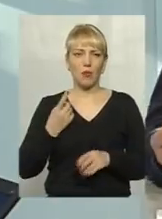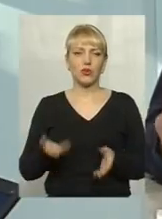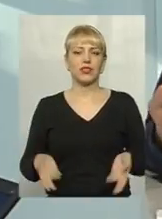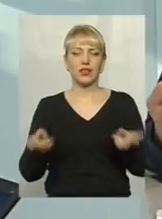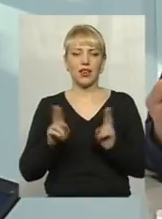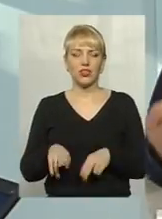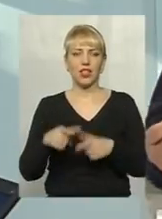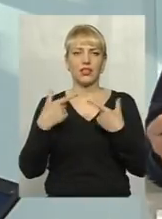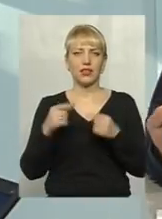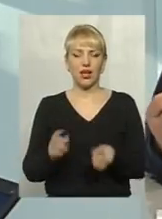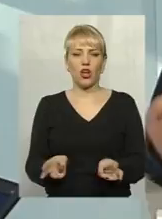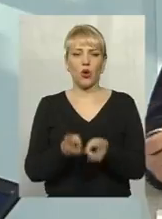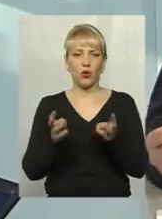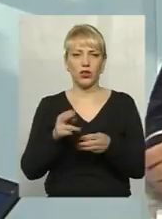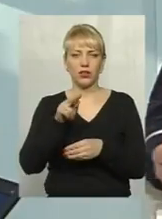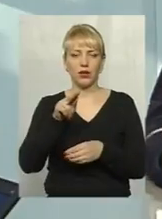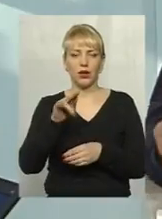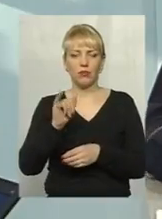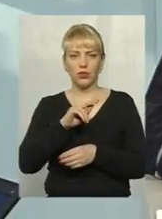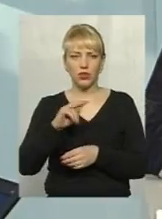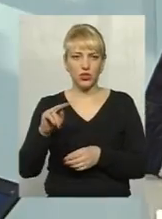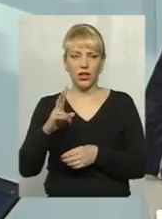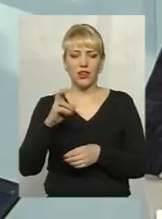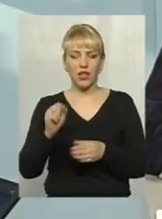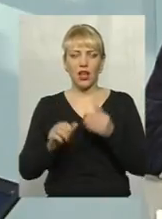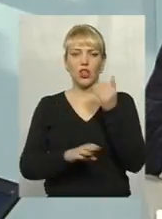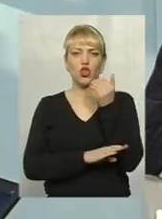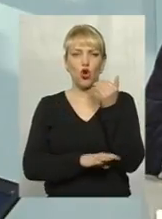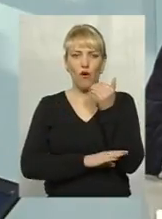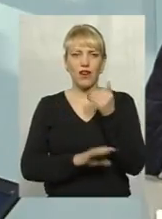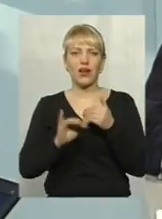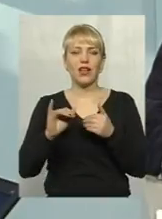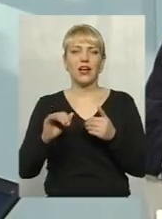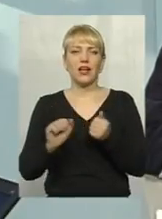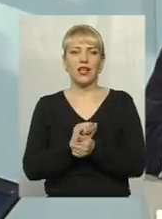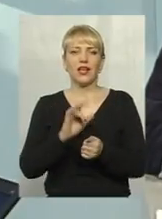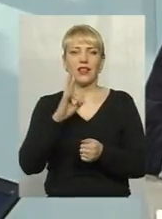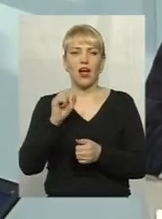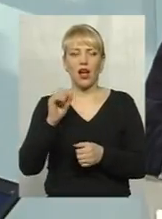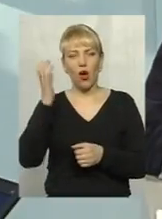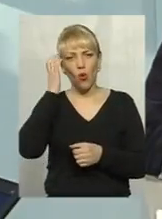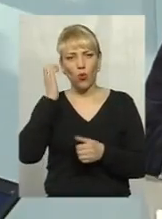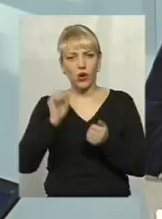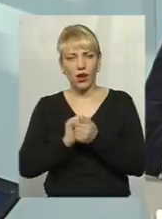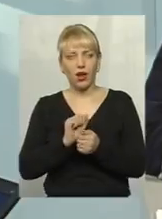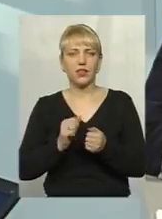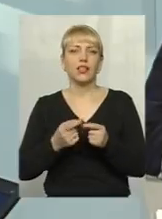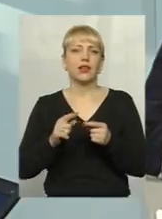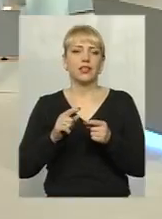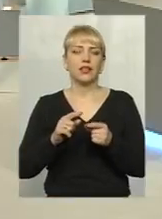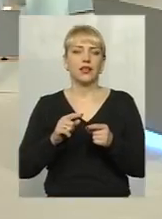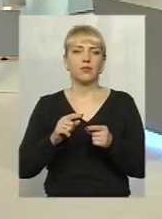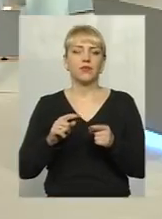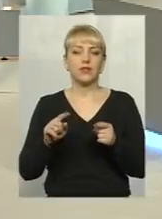горить піч на дровах, на углях, категорично заборонено. Це доведено практикою. Дуже багато було випадків, коли